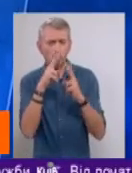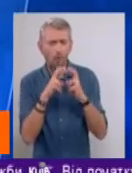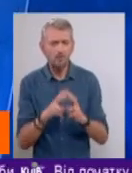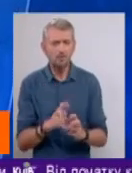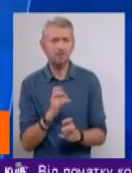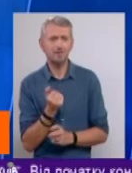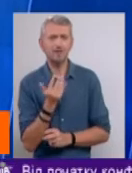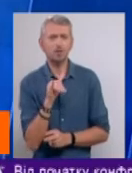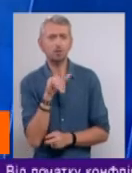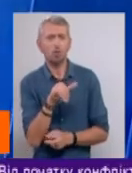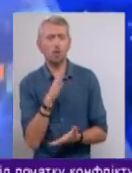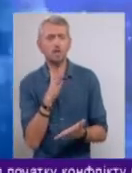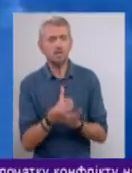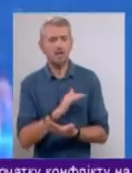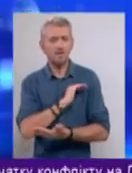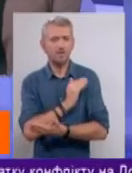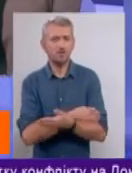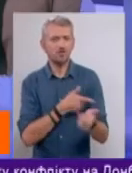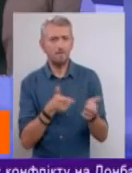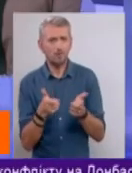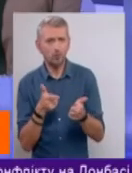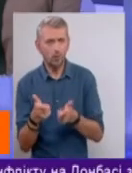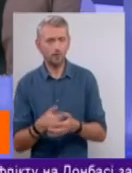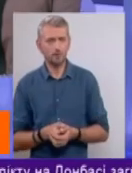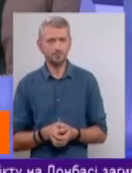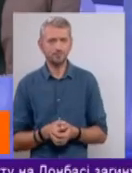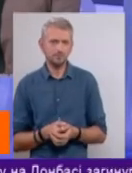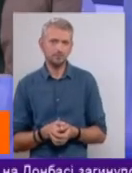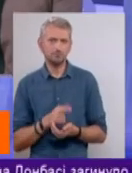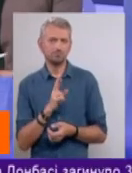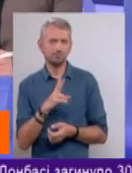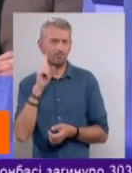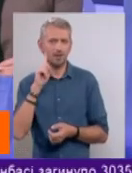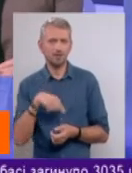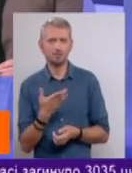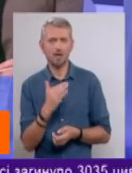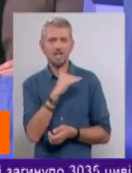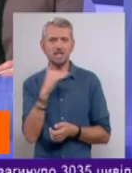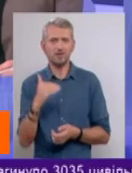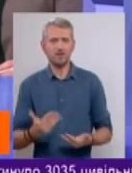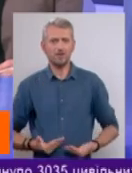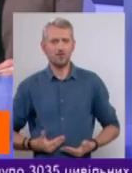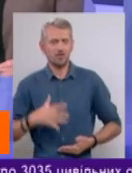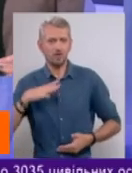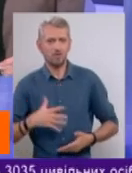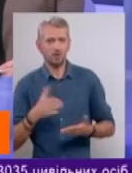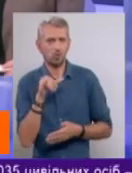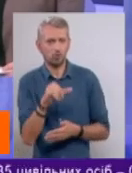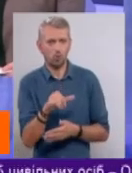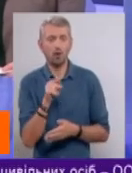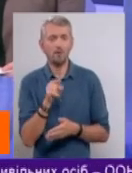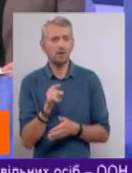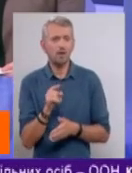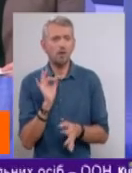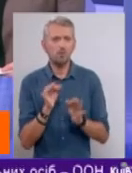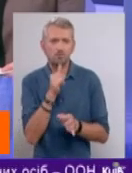нього є фізична підготовка, ну як, знаєте, рівень виживаємості, який в нього. Він адекватно